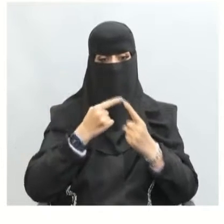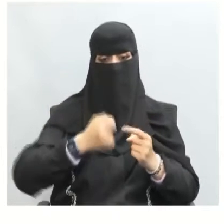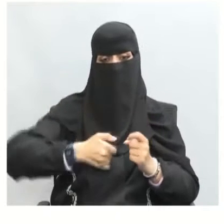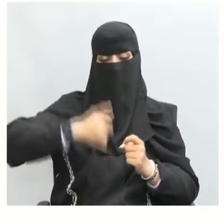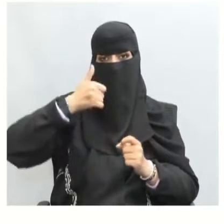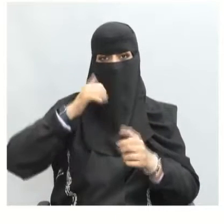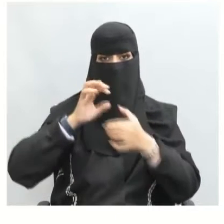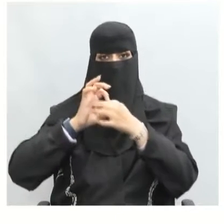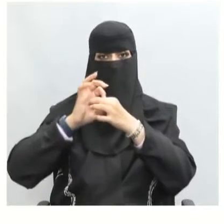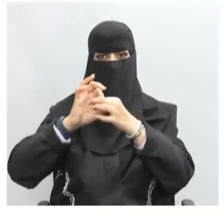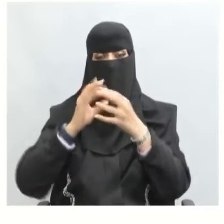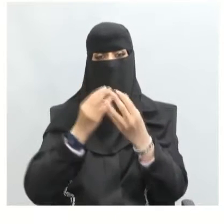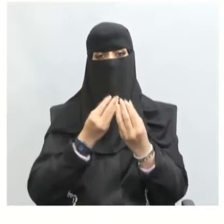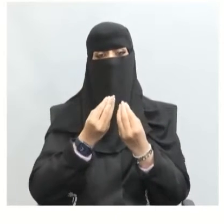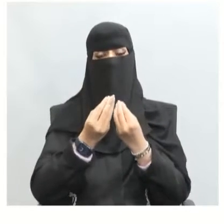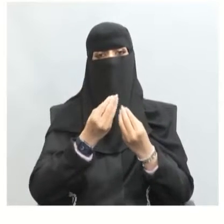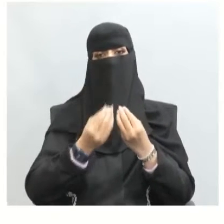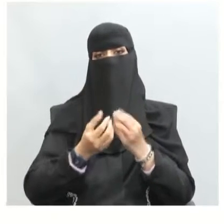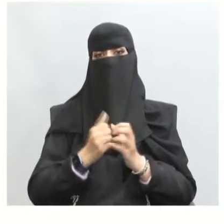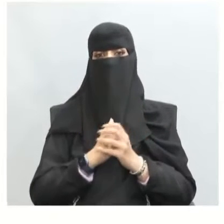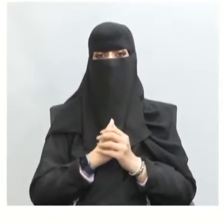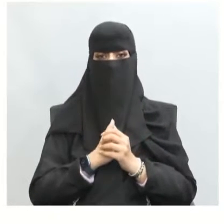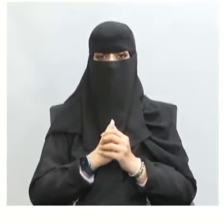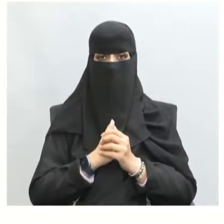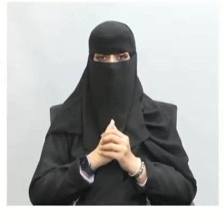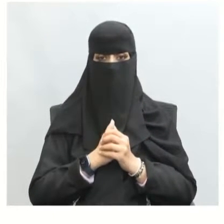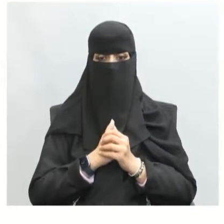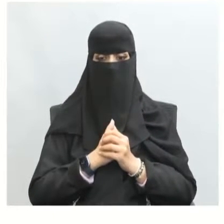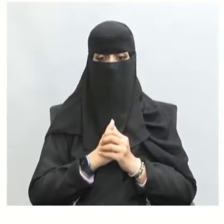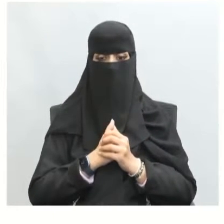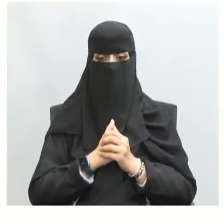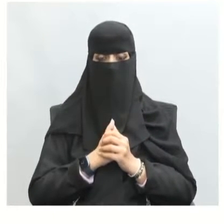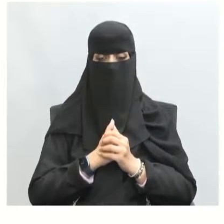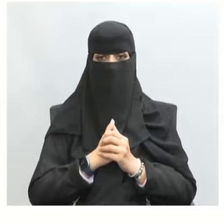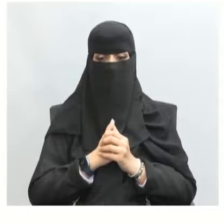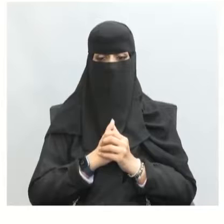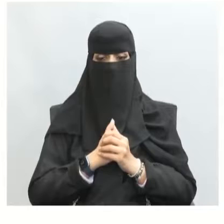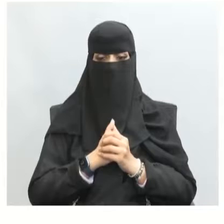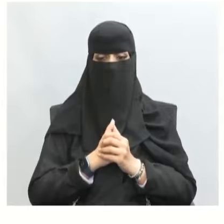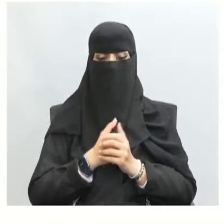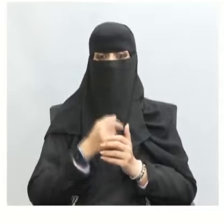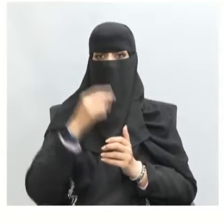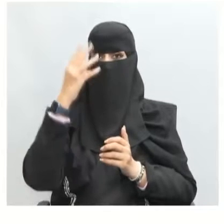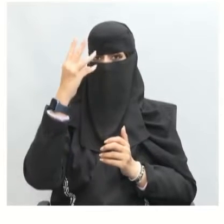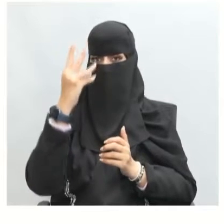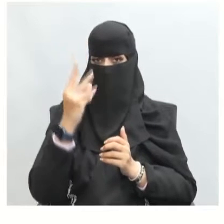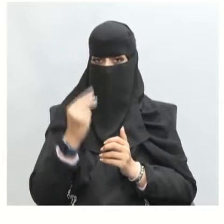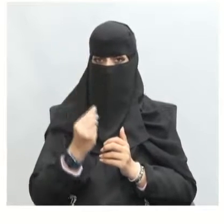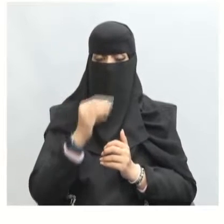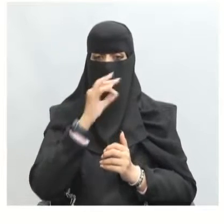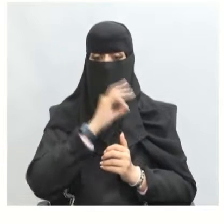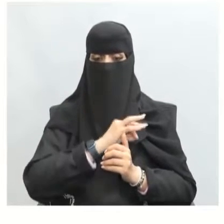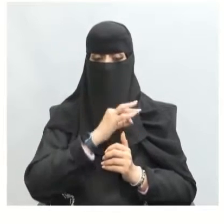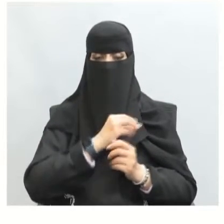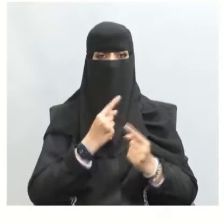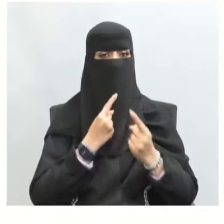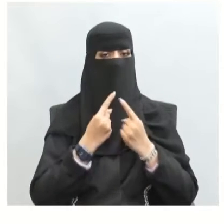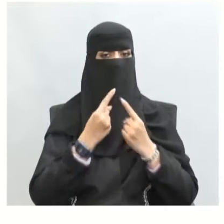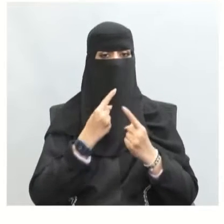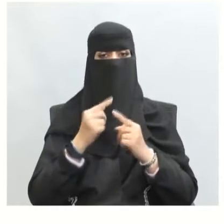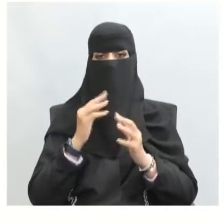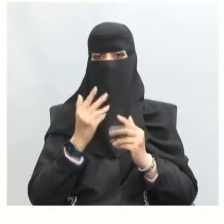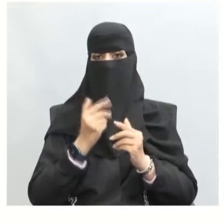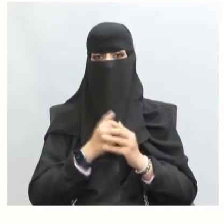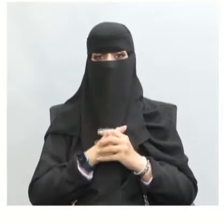الحوار لتحقيق التواصل الفعال أيضا يعدد فوائد